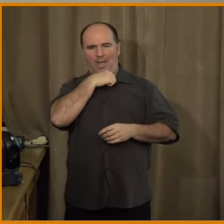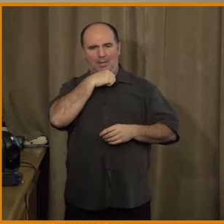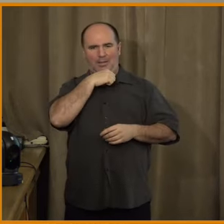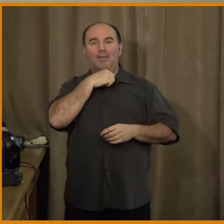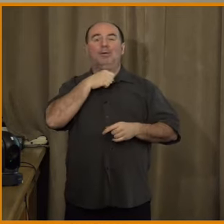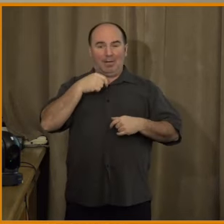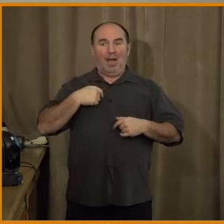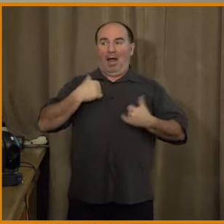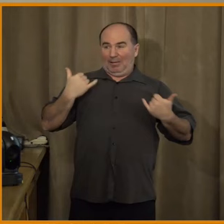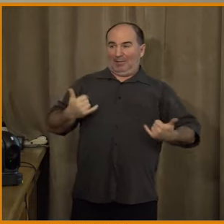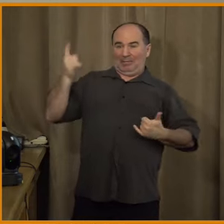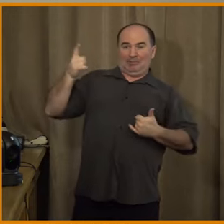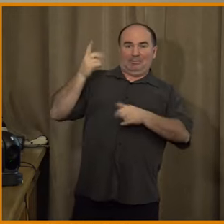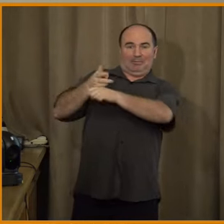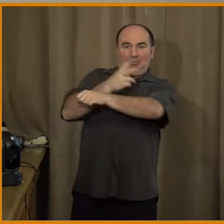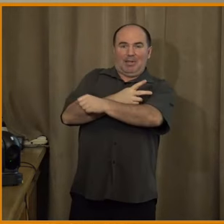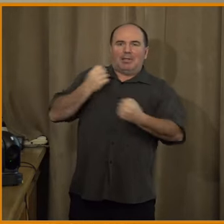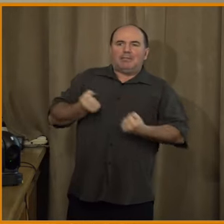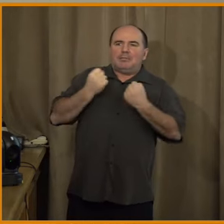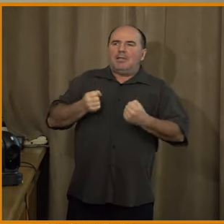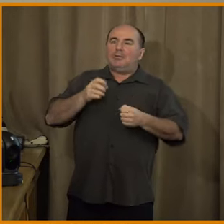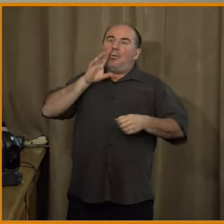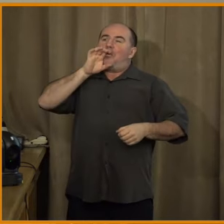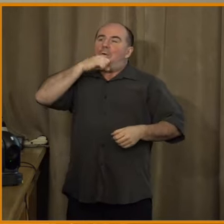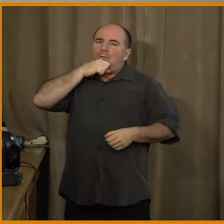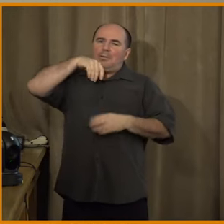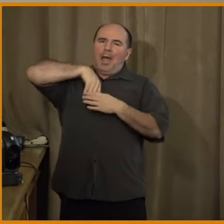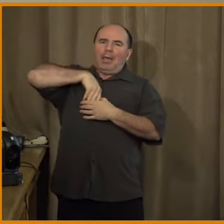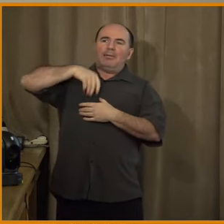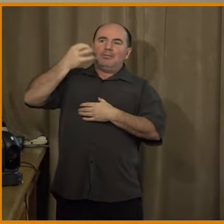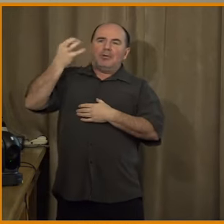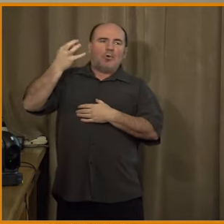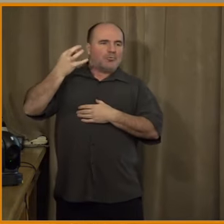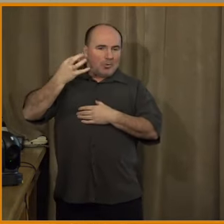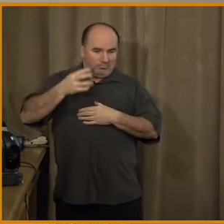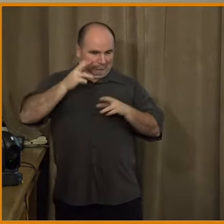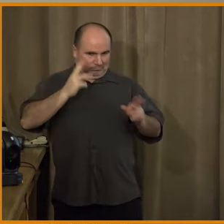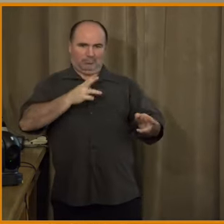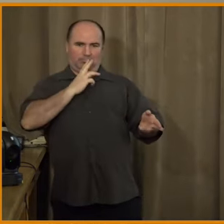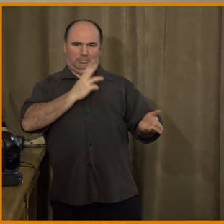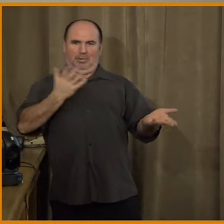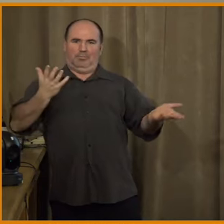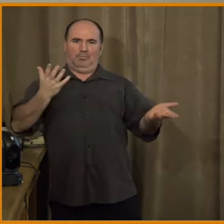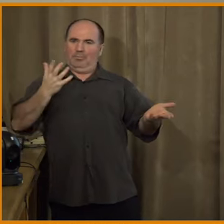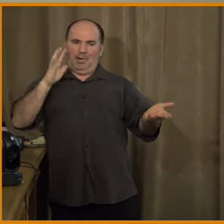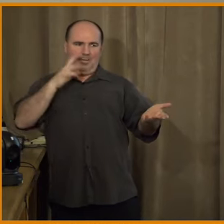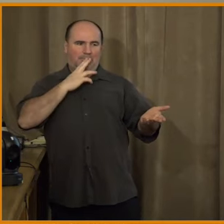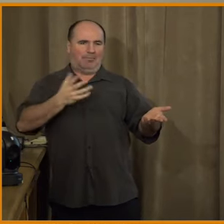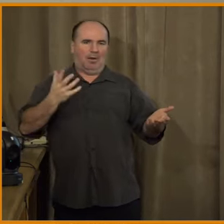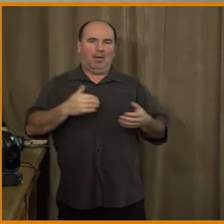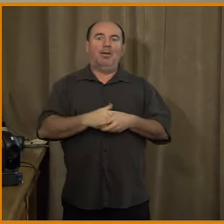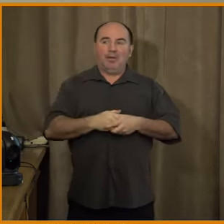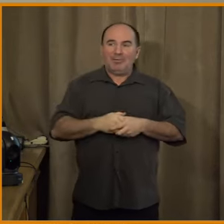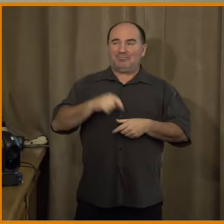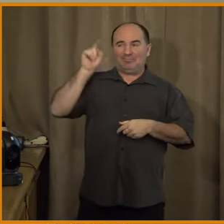utajovat něco, co je pravda, tak tohle si myslím, že je docela pěkně vysvětlet, proč zde můžeme mít problém